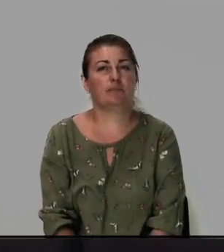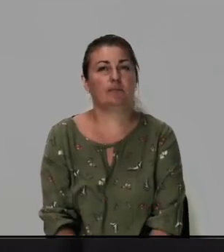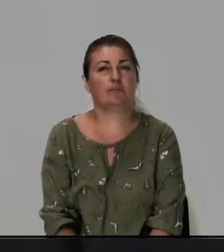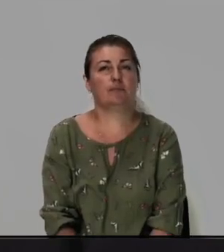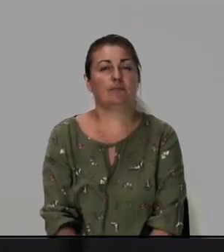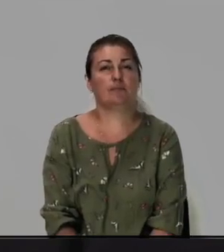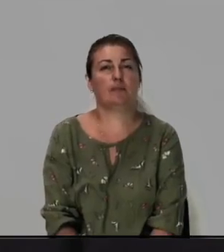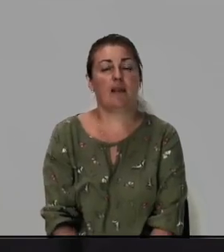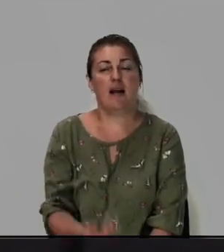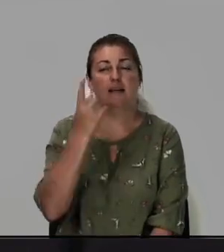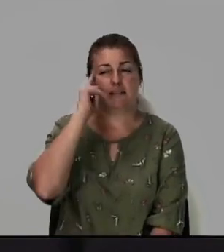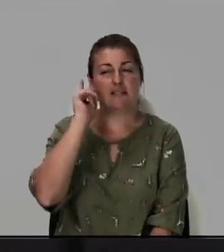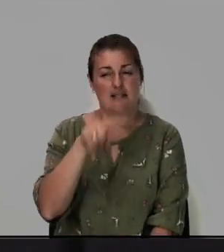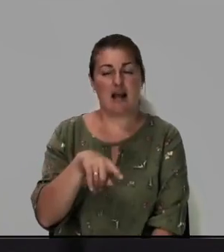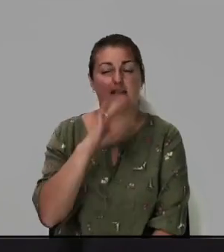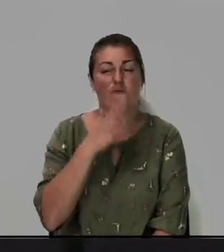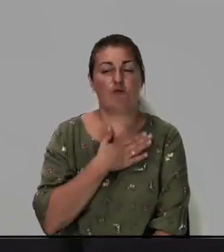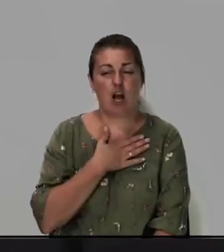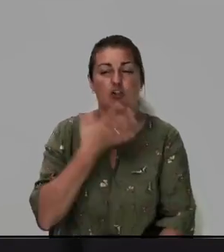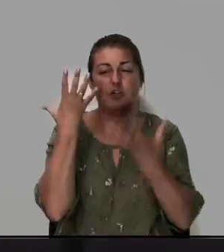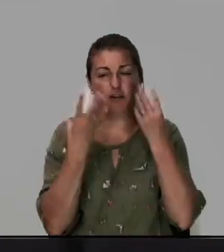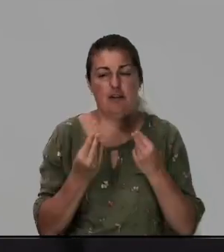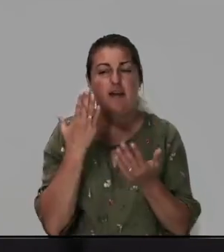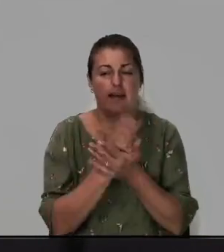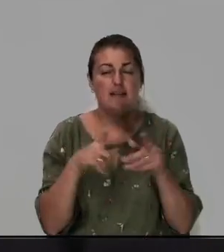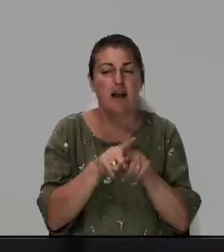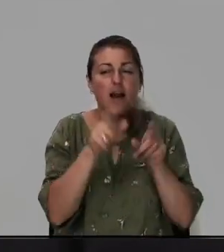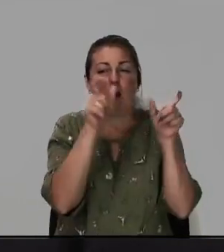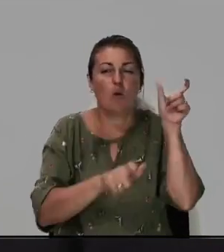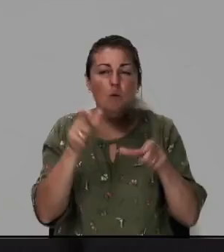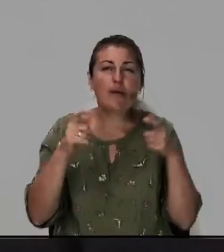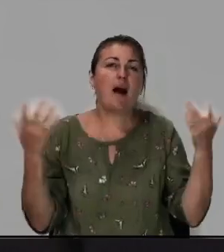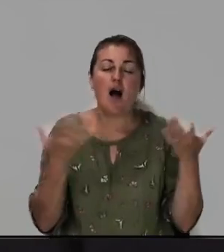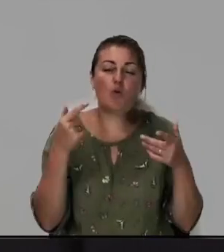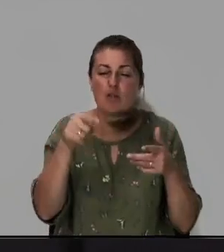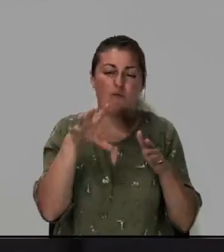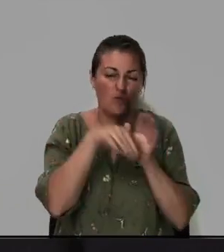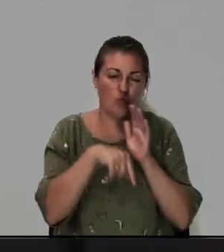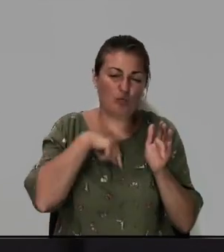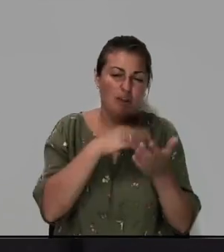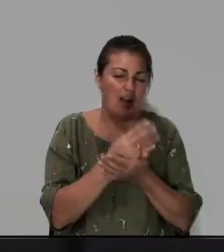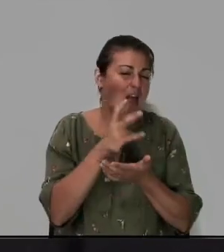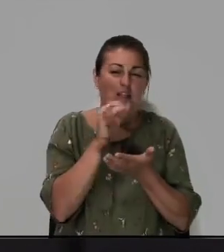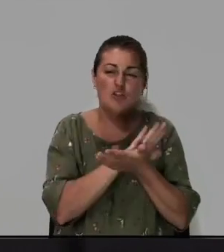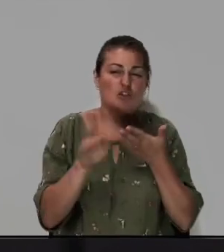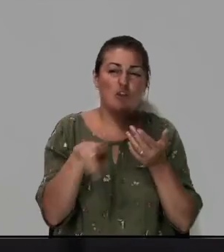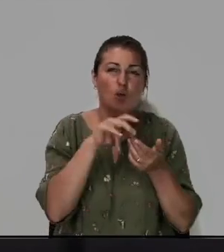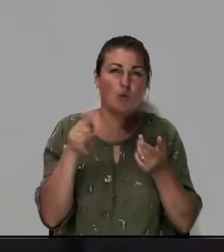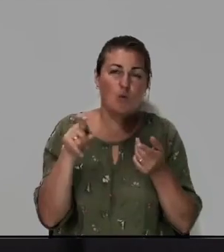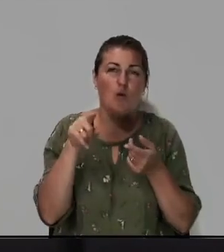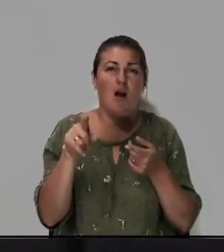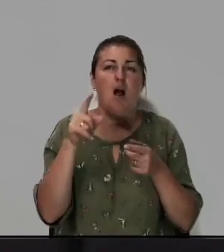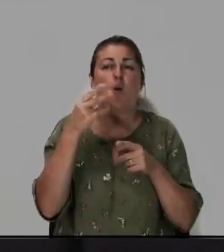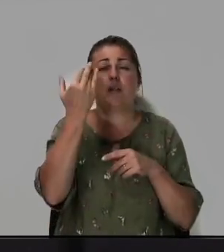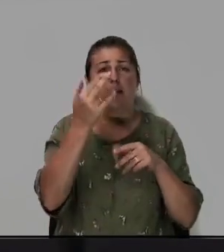знаете в наши дни тоже есть люди которые сегодня они обладаемые нечистым духом люди для них построили